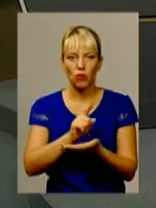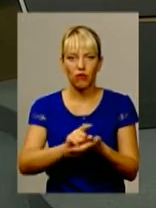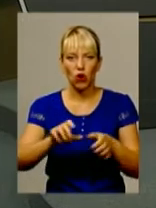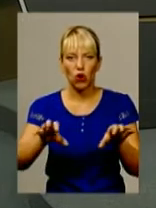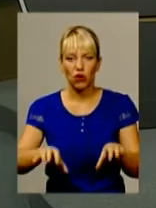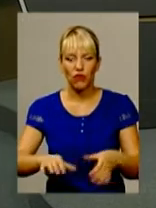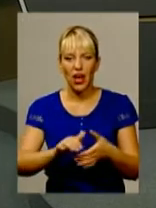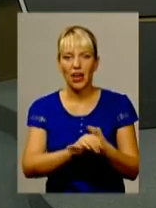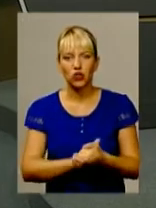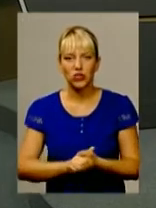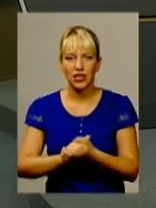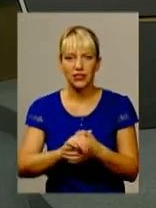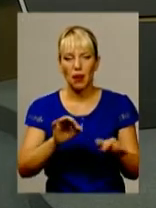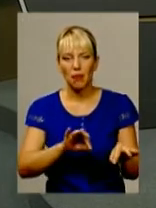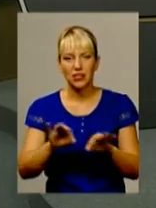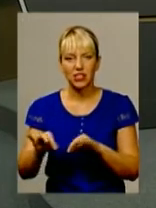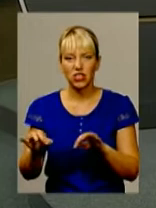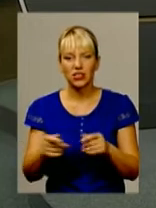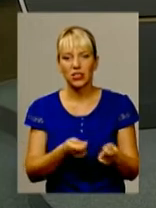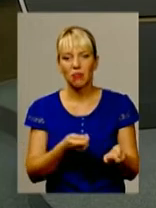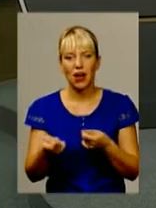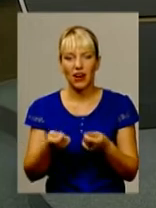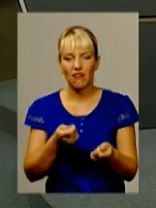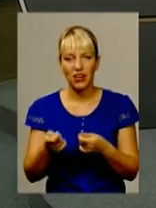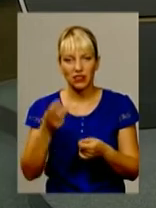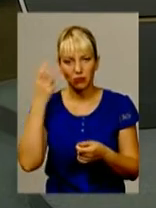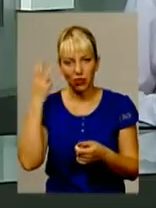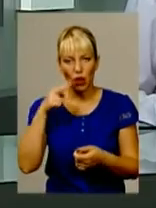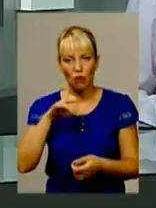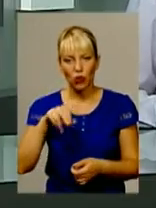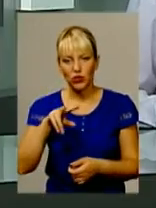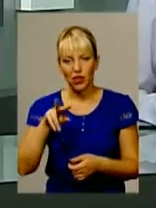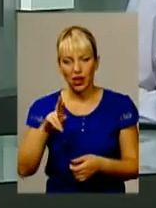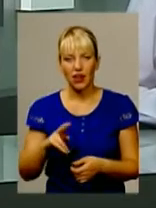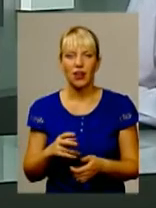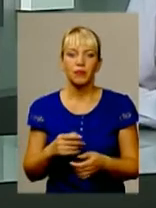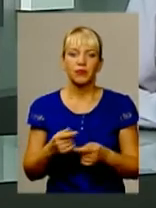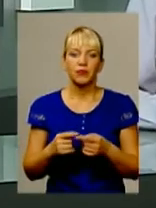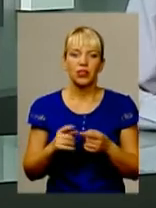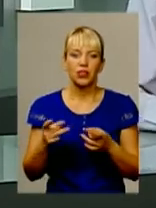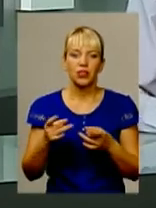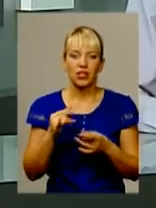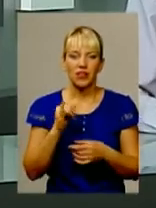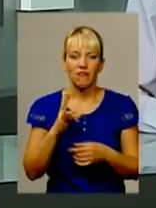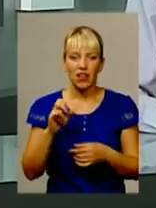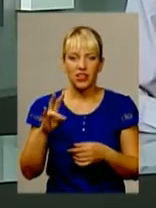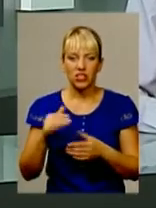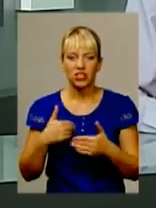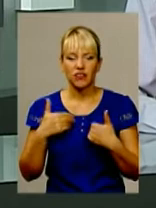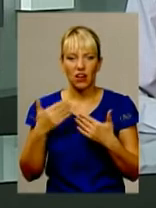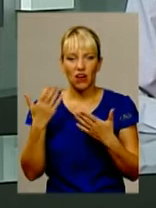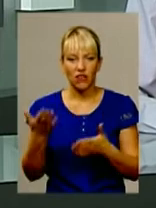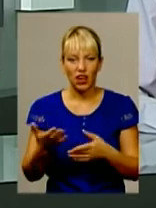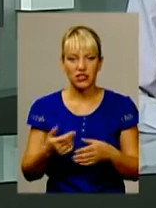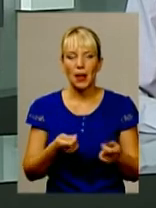пасажирських перевезень Хмельницького, Поділля, Олександр Мішин. Вітаю вас. Добрий вечір. Олександр Володимирович, перевізники